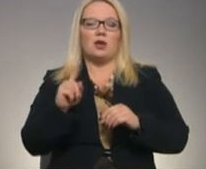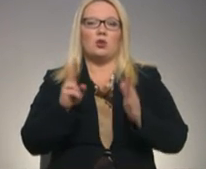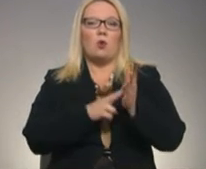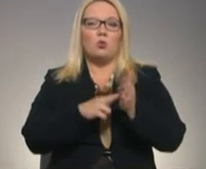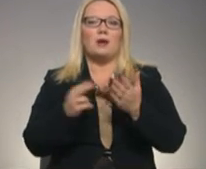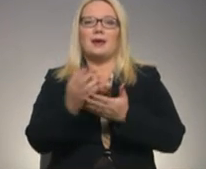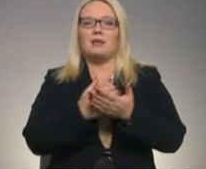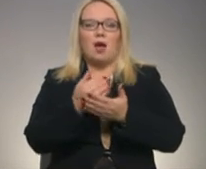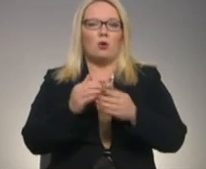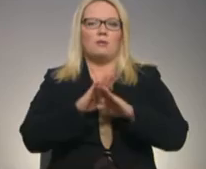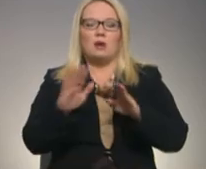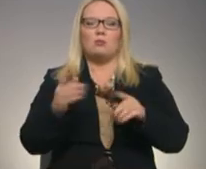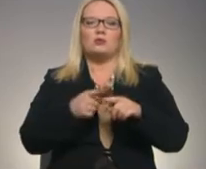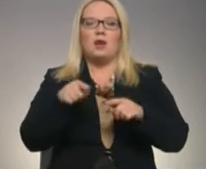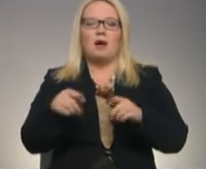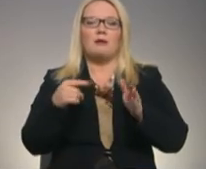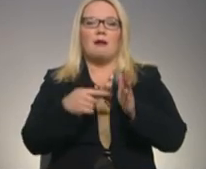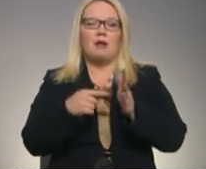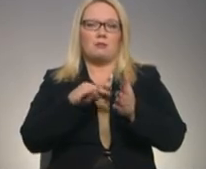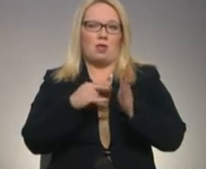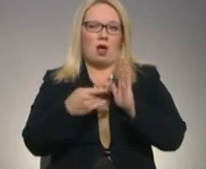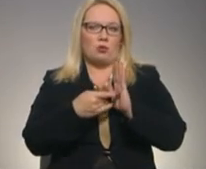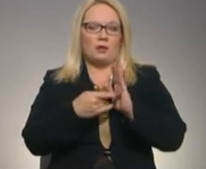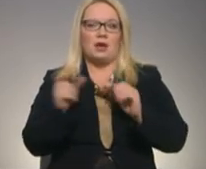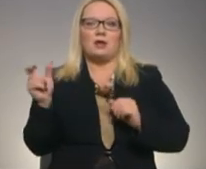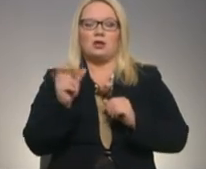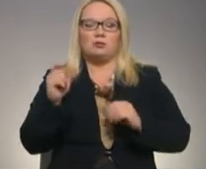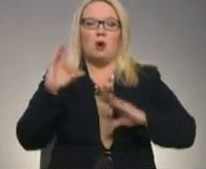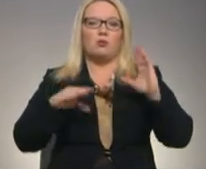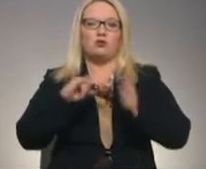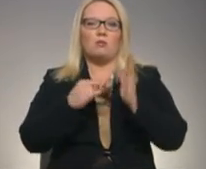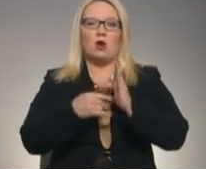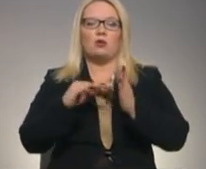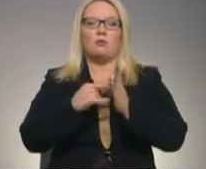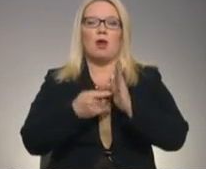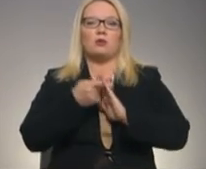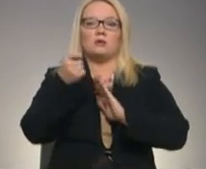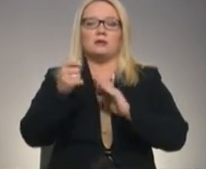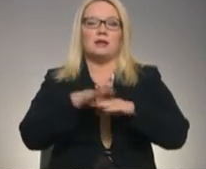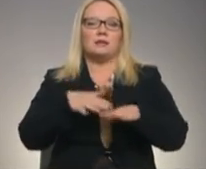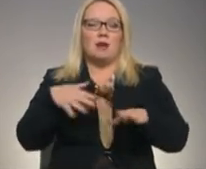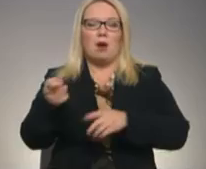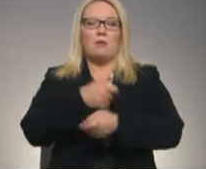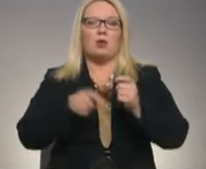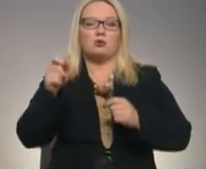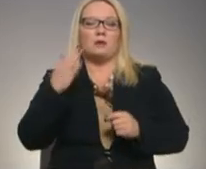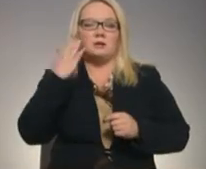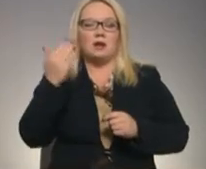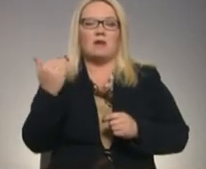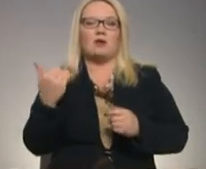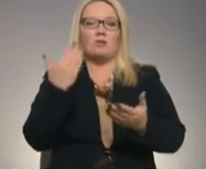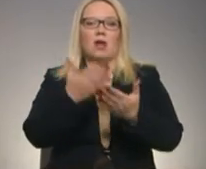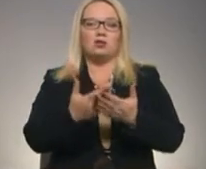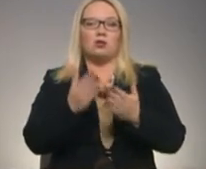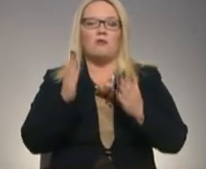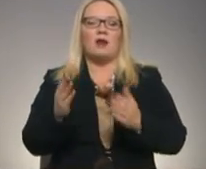nebūs tāda, kāda viņa ir plānota. Jautrīzumā budžeta projektu plānoties sniedz saimā. Uzņēmēja cer, ka viņa priekšlikums izdosies iestrādāt